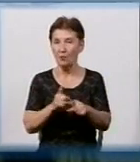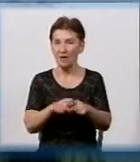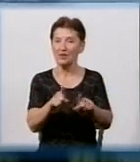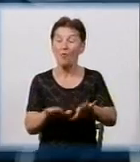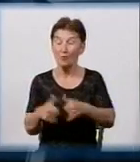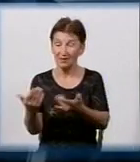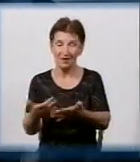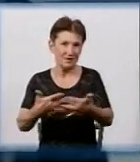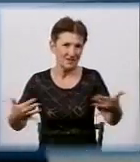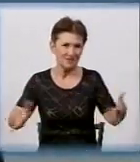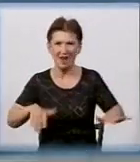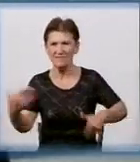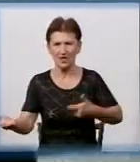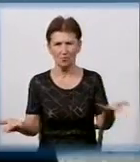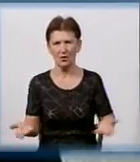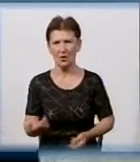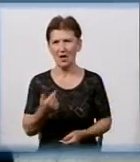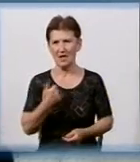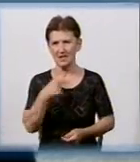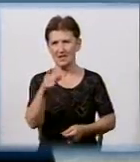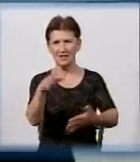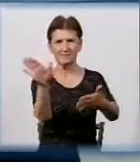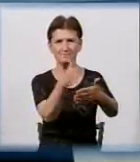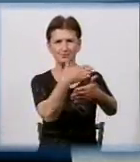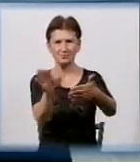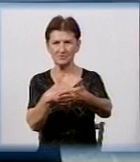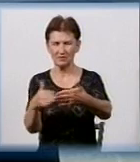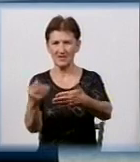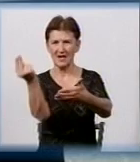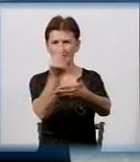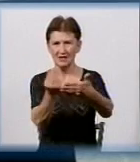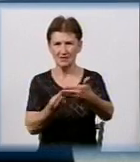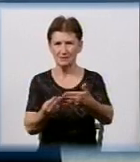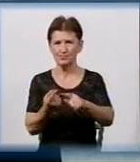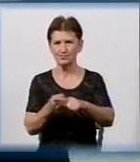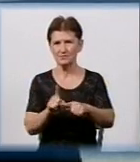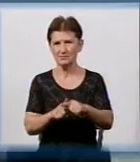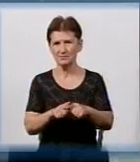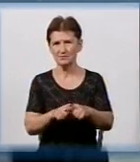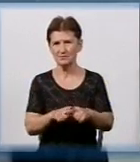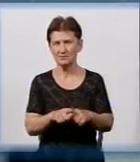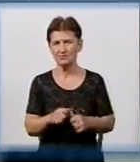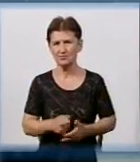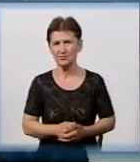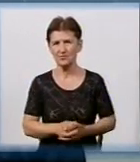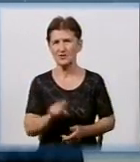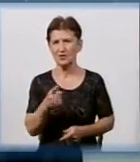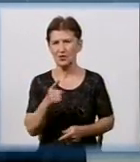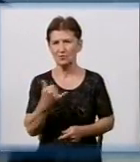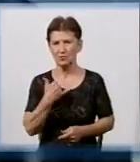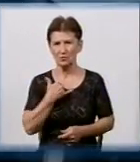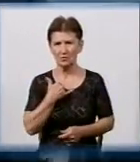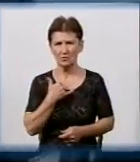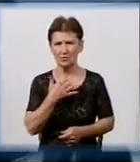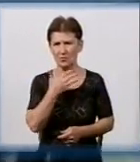варіантки. І я замальовую надписи, які пишуть продавці наркотиків. Тому що наркотики